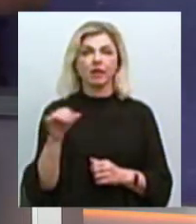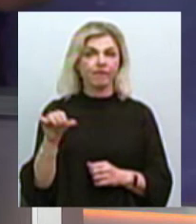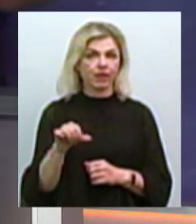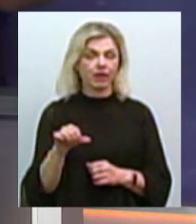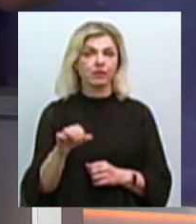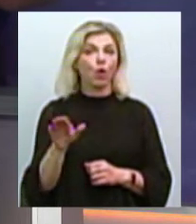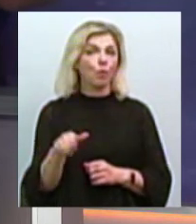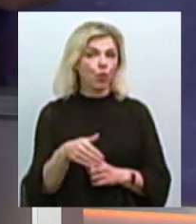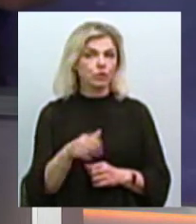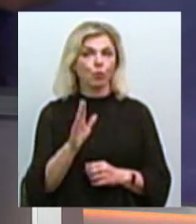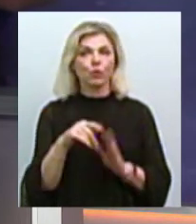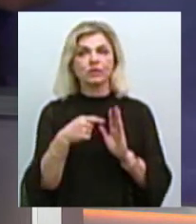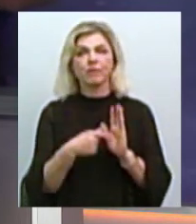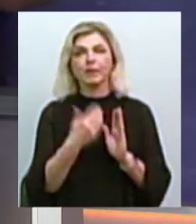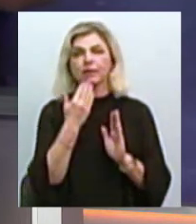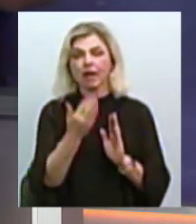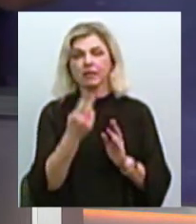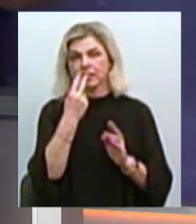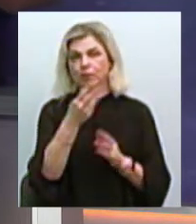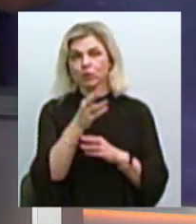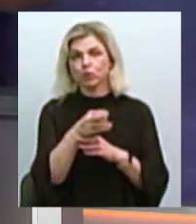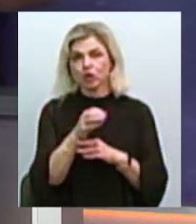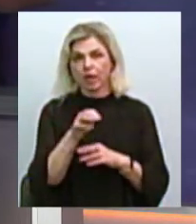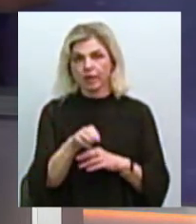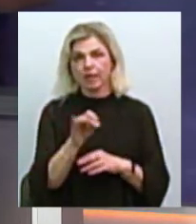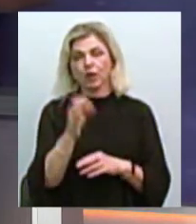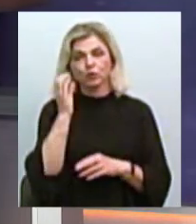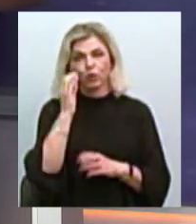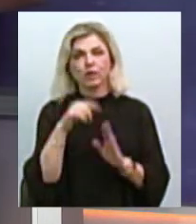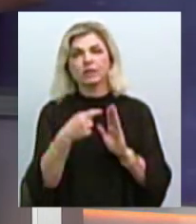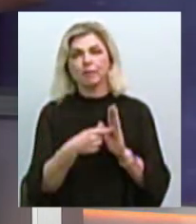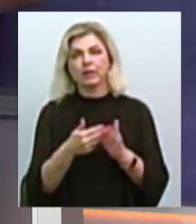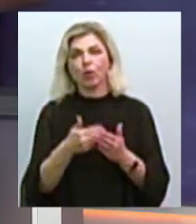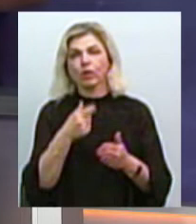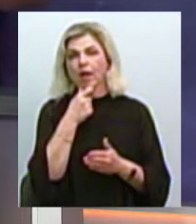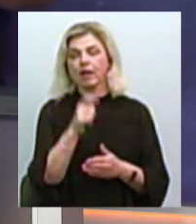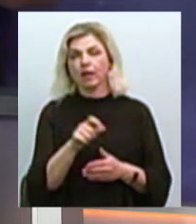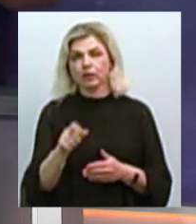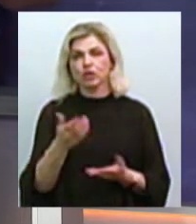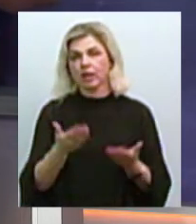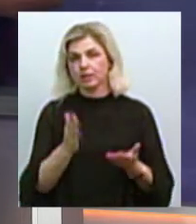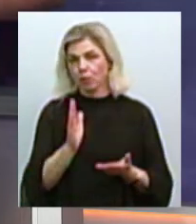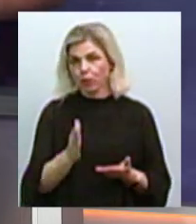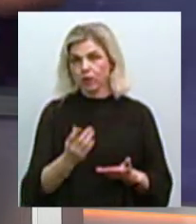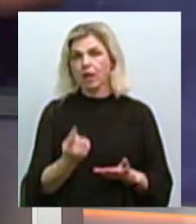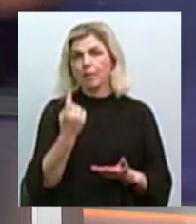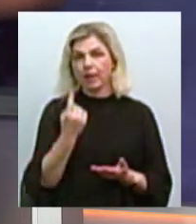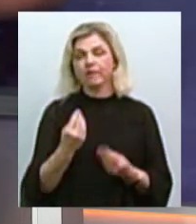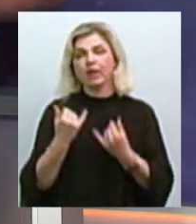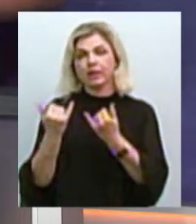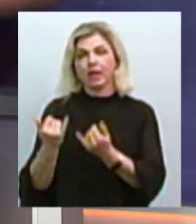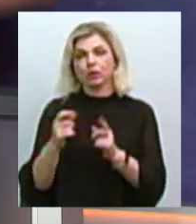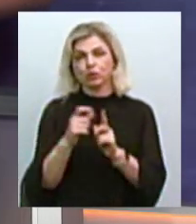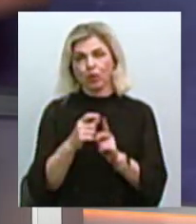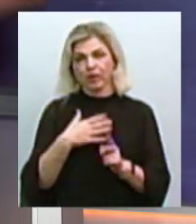Після цього будемо ставити запитання, дивитися сюжети і слухати запитання від глядачів, якщо вони будуть. Але першні штати слова нашому